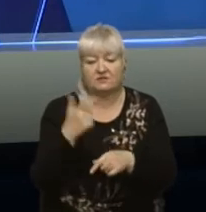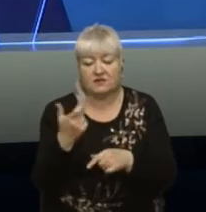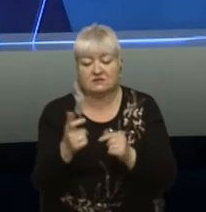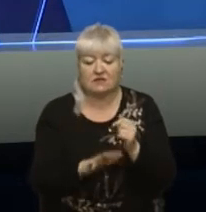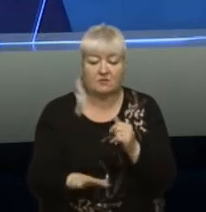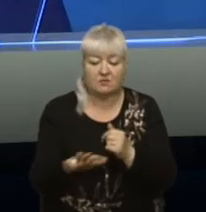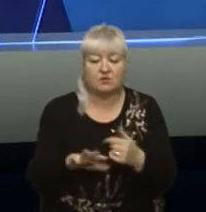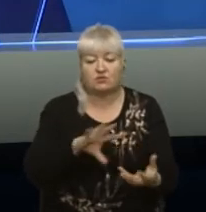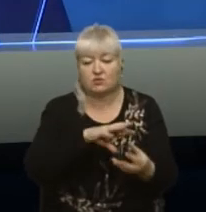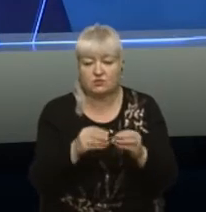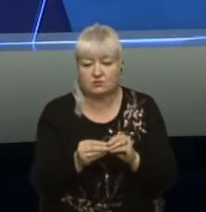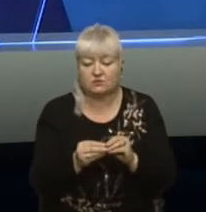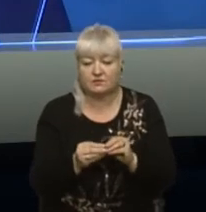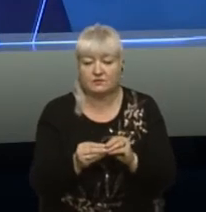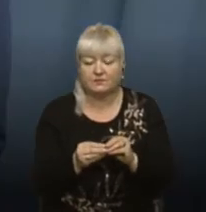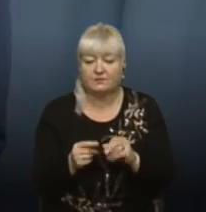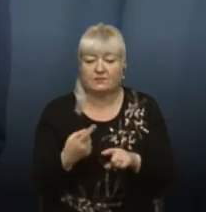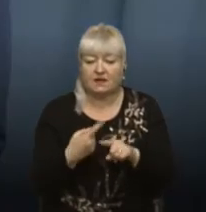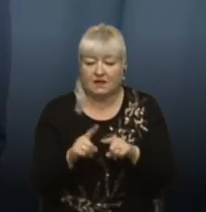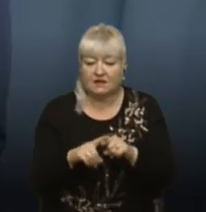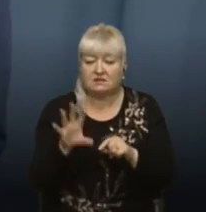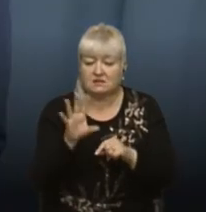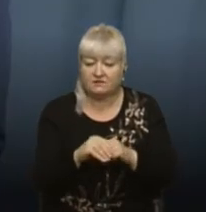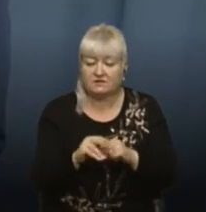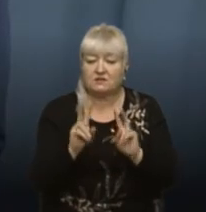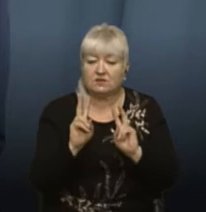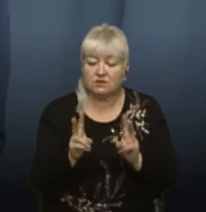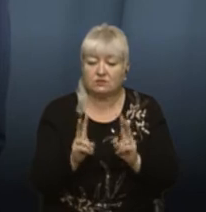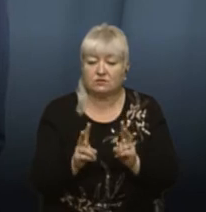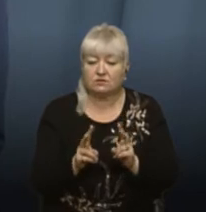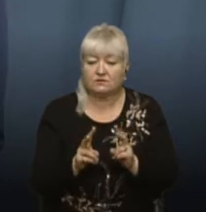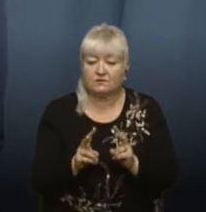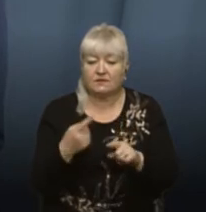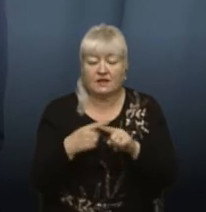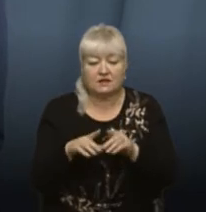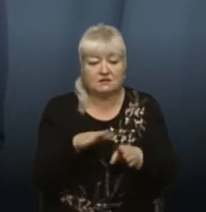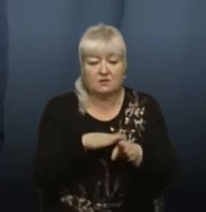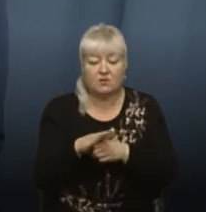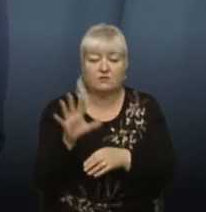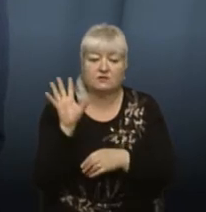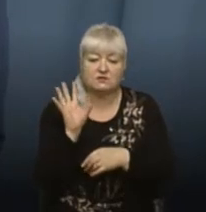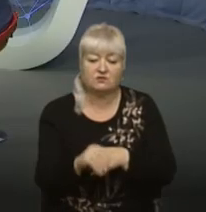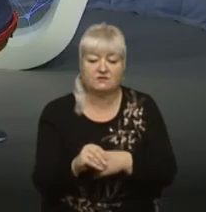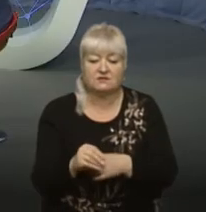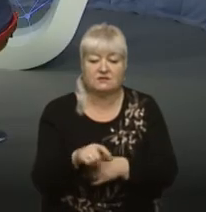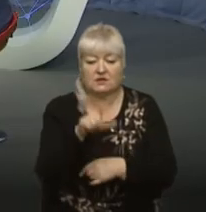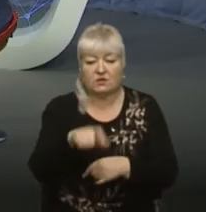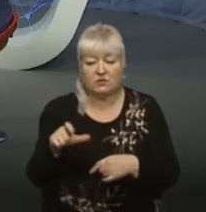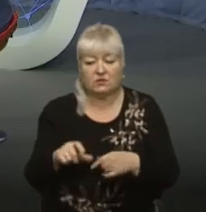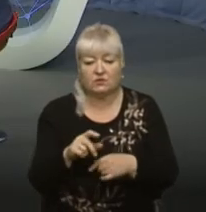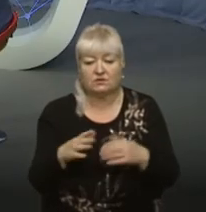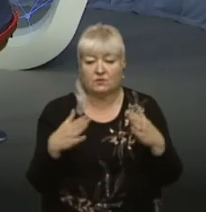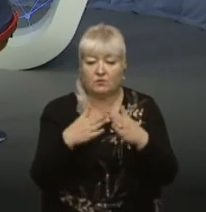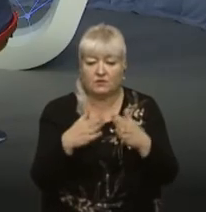площою, з сумою власне. Тобто це всі, що втратили помешкання? Абсолютно всі мешканці будинку, 59 квартир, які і в